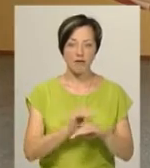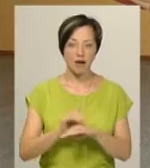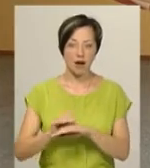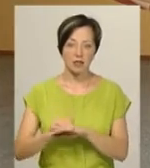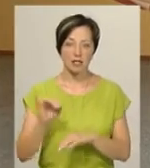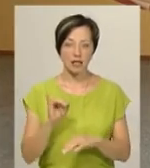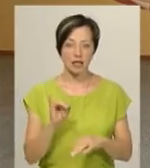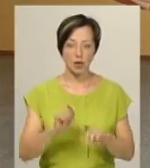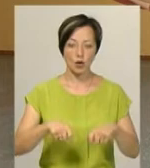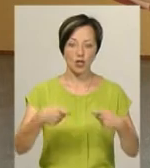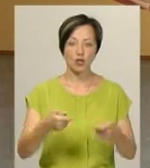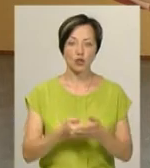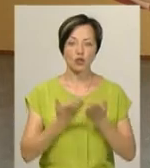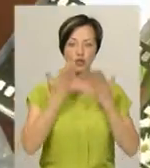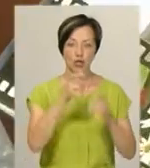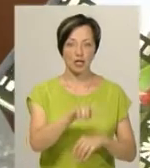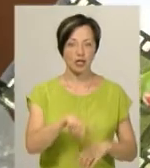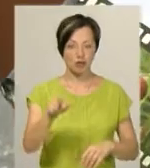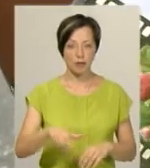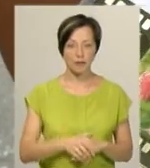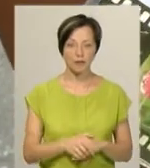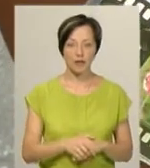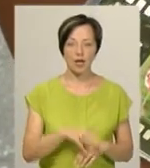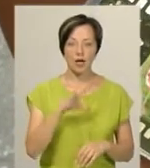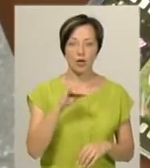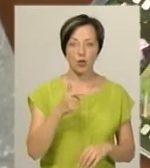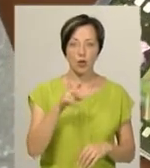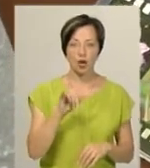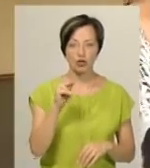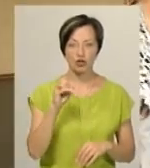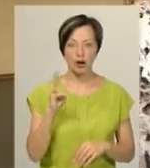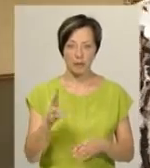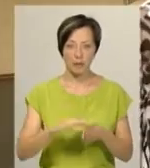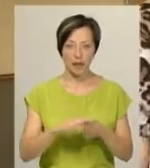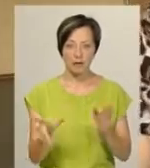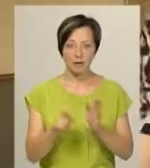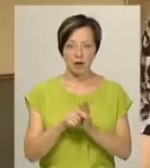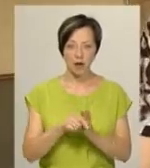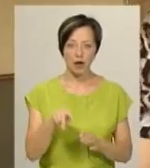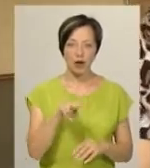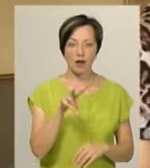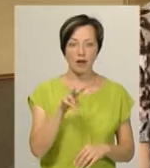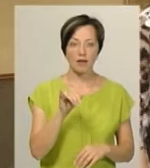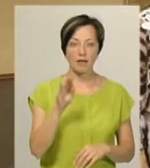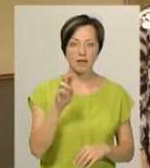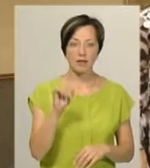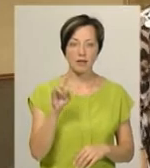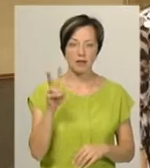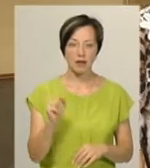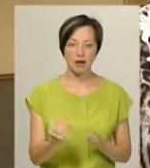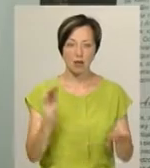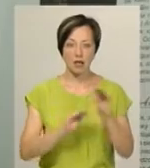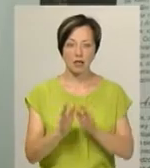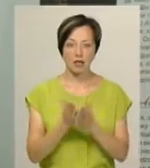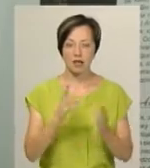і донести до читача. Лілія Юглічик розповіла, у співавторстві з Людмилою Любінською укладала книгу «Флора